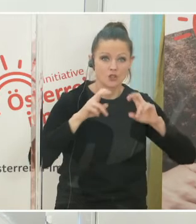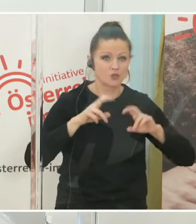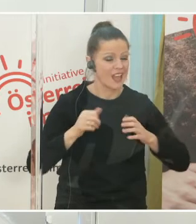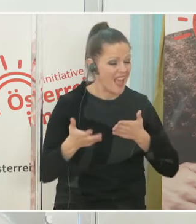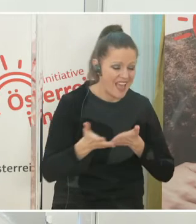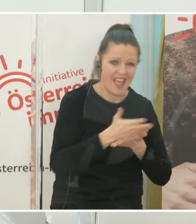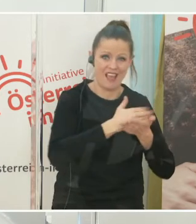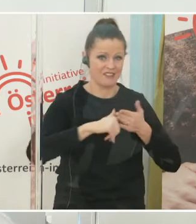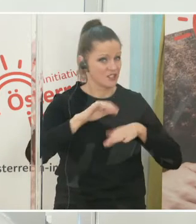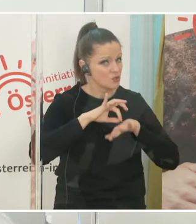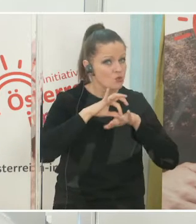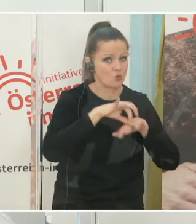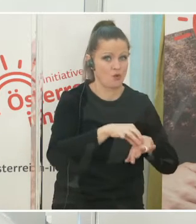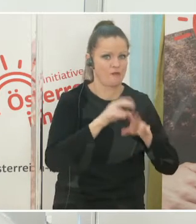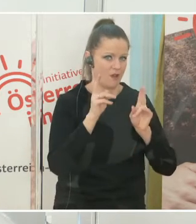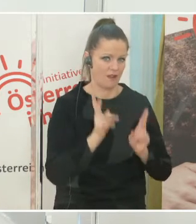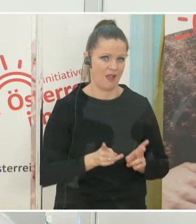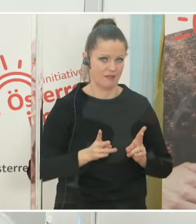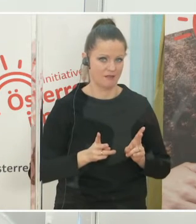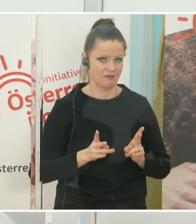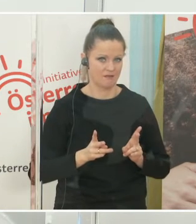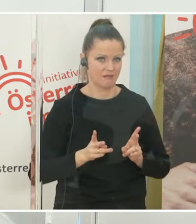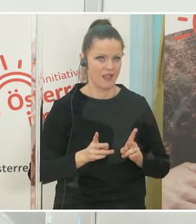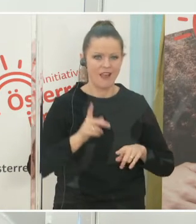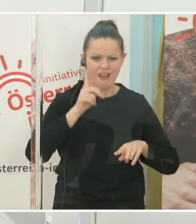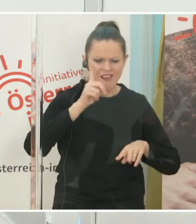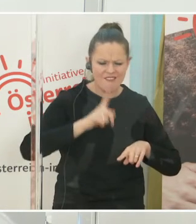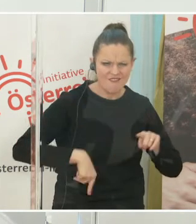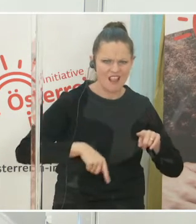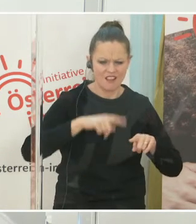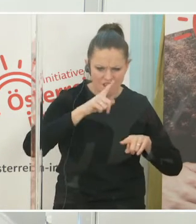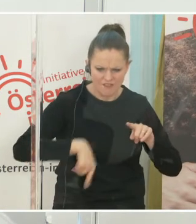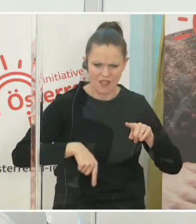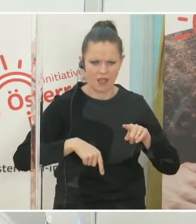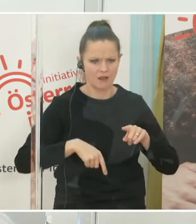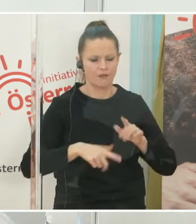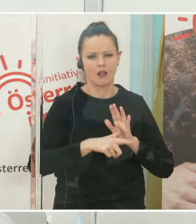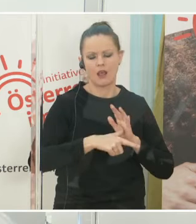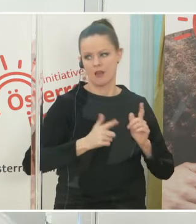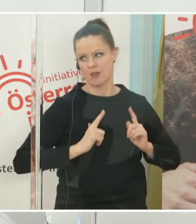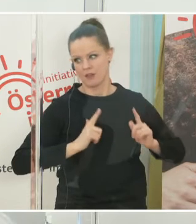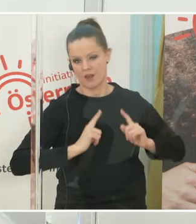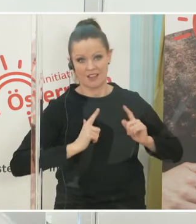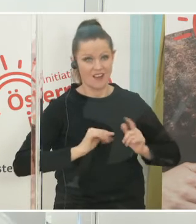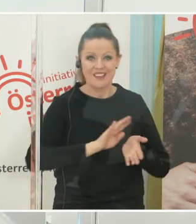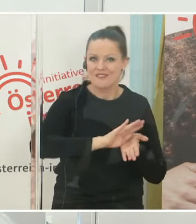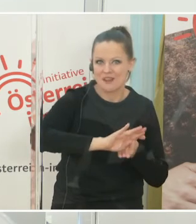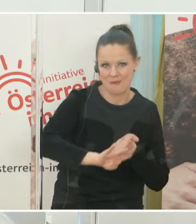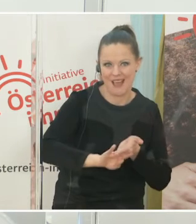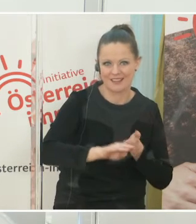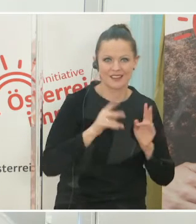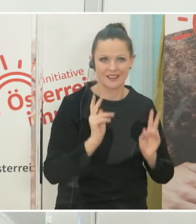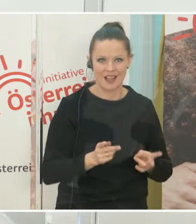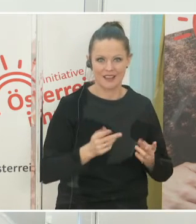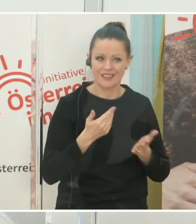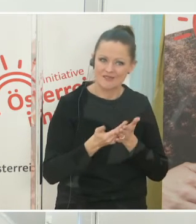durchzuführen, dass hier Fehlläufe und Leerläufe vermieden werden konnten und man hier eben